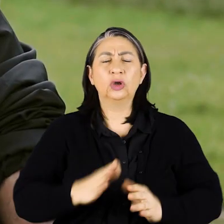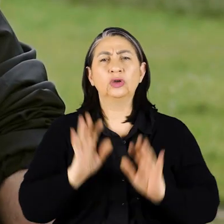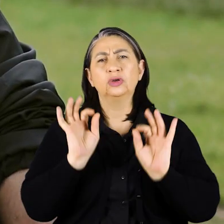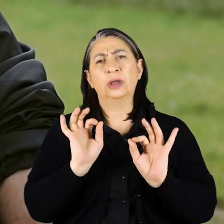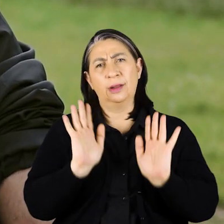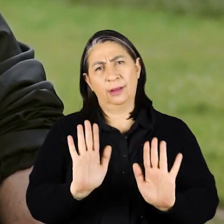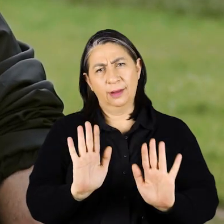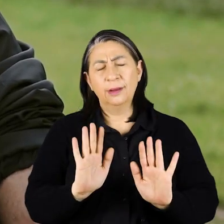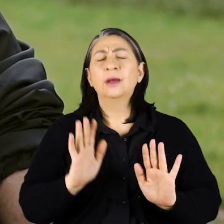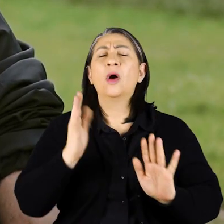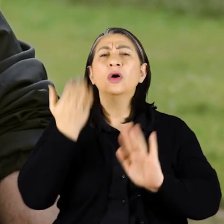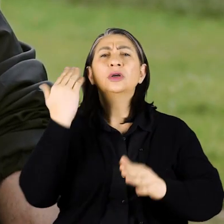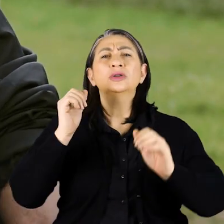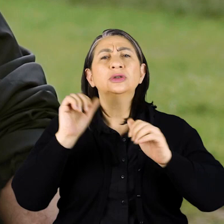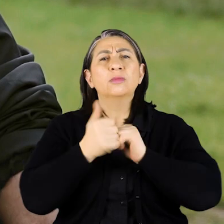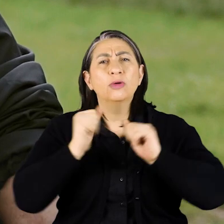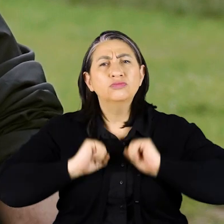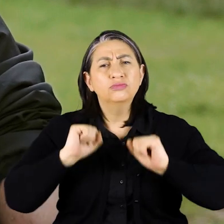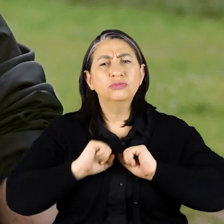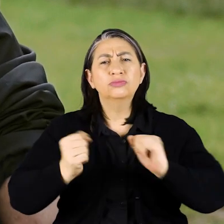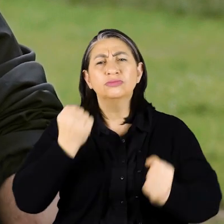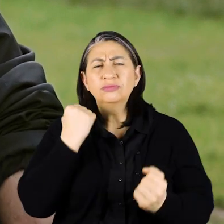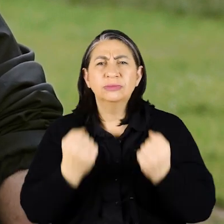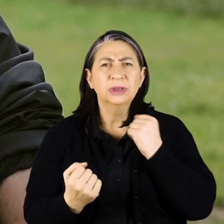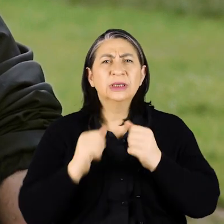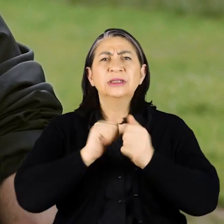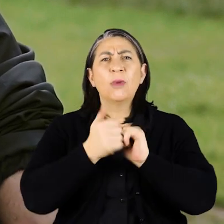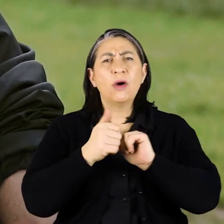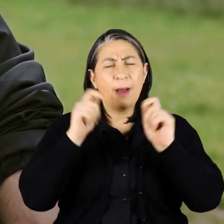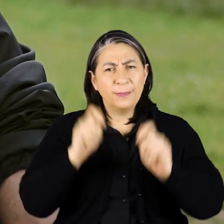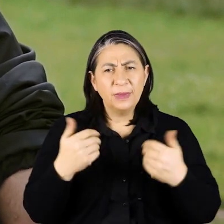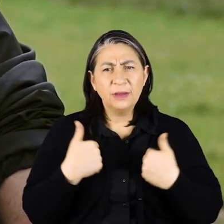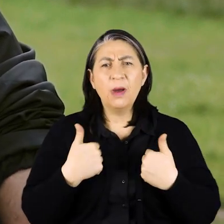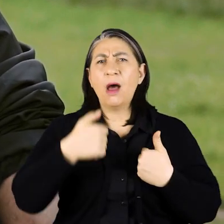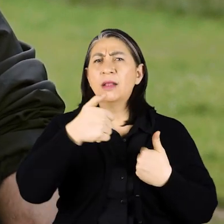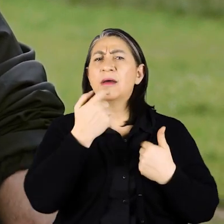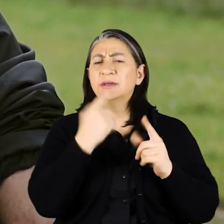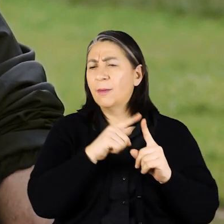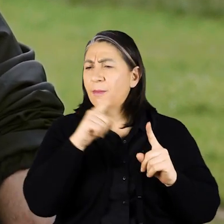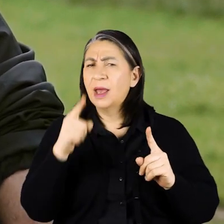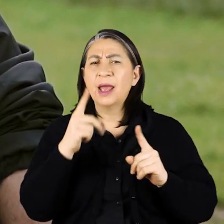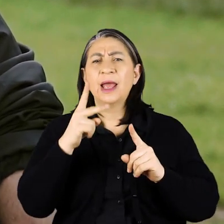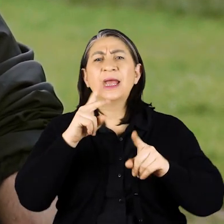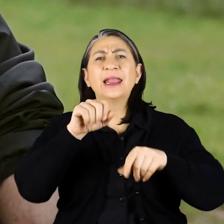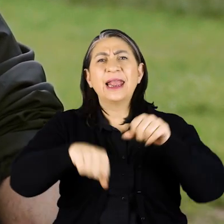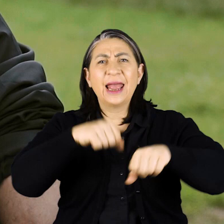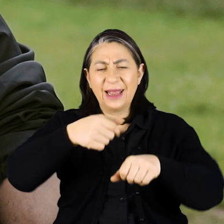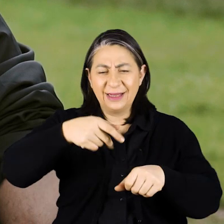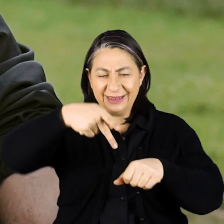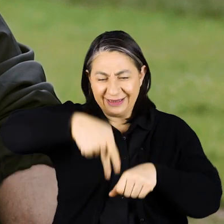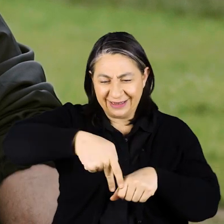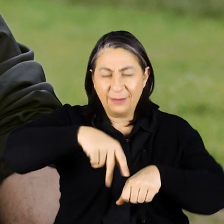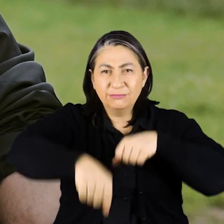Önceden çok spor yaptım işte fitnesi vesaire sürekli böyle sporla uğraşıyordum 6 yaşından beri iki teker bisiklete